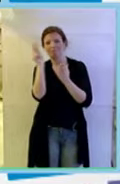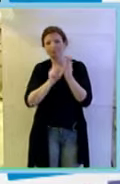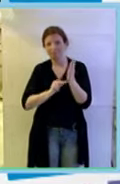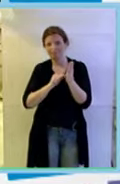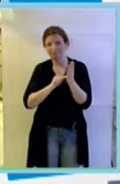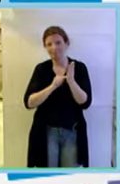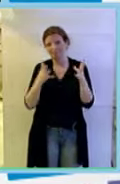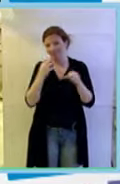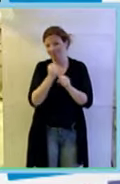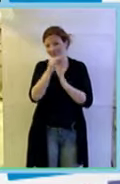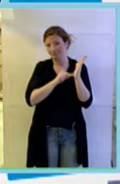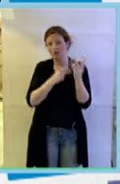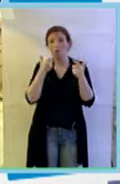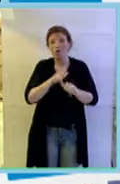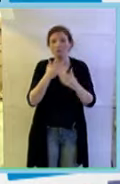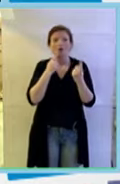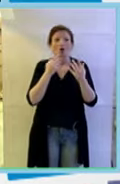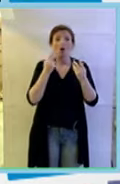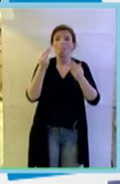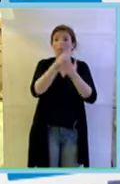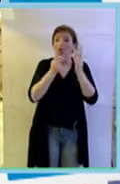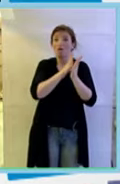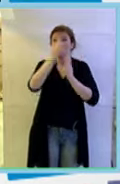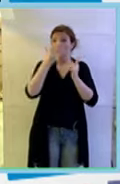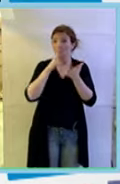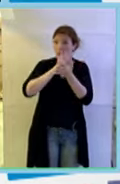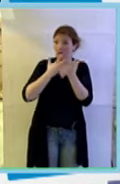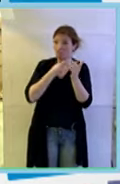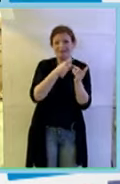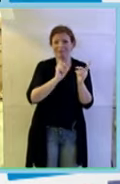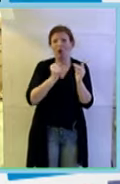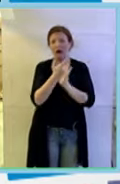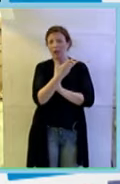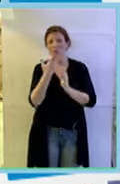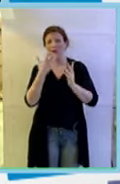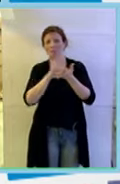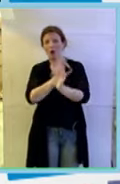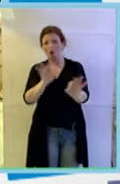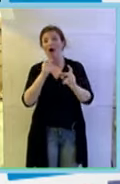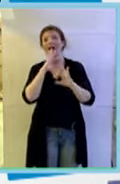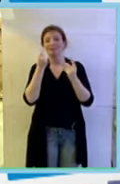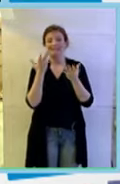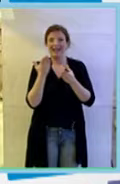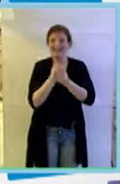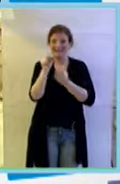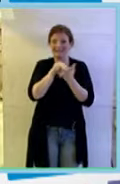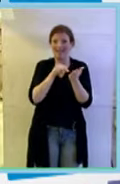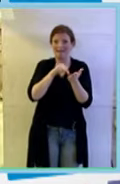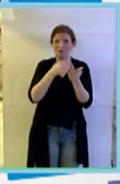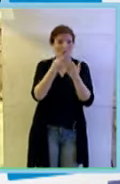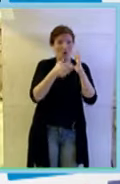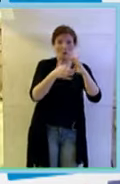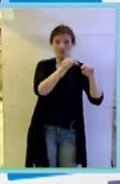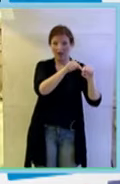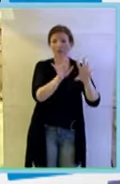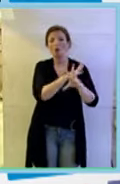perché a volte non tutti i progetti risultano in una pubblicazione allora pubblicare il report del progetto con